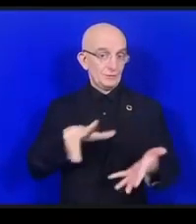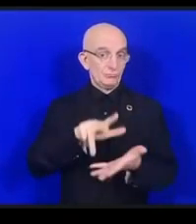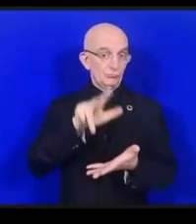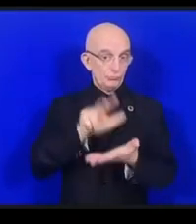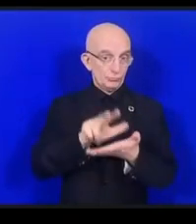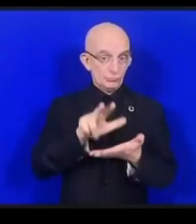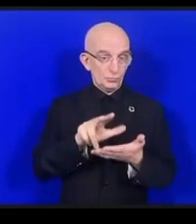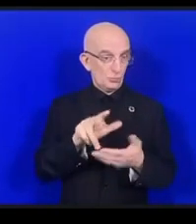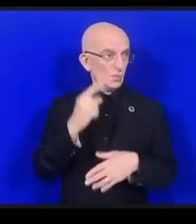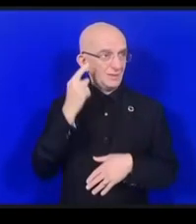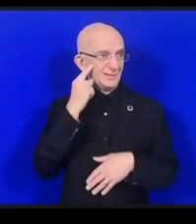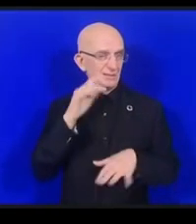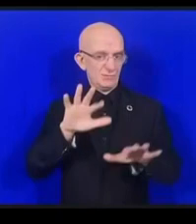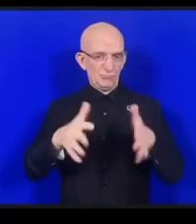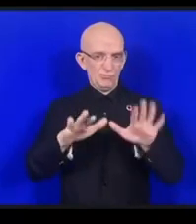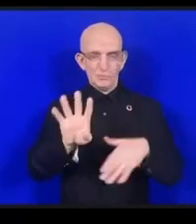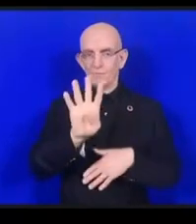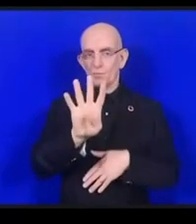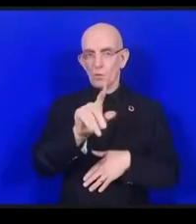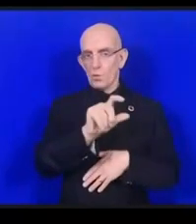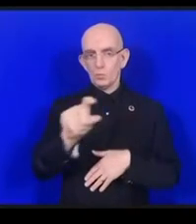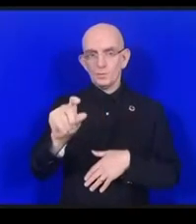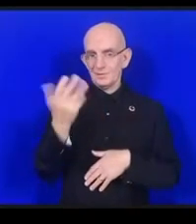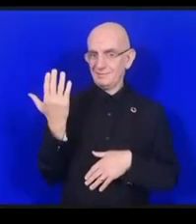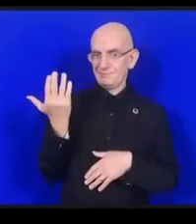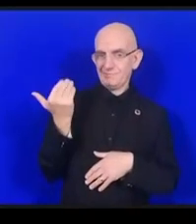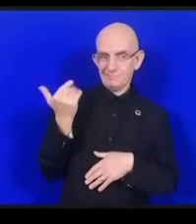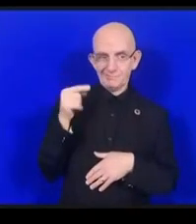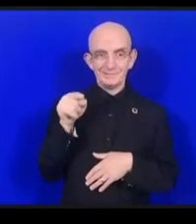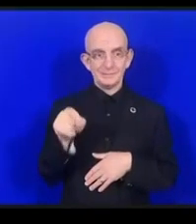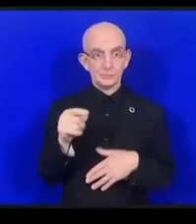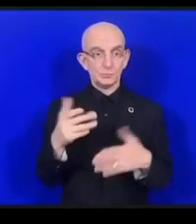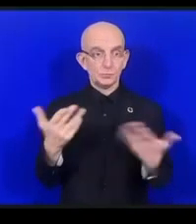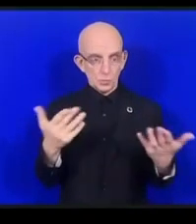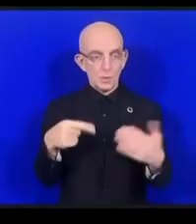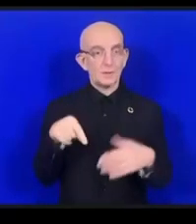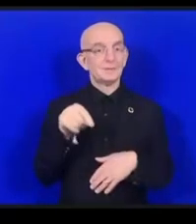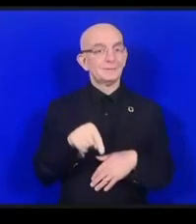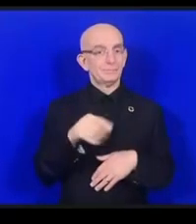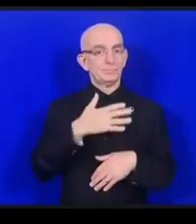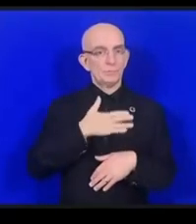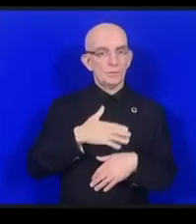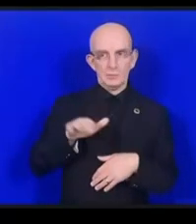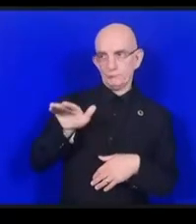環境DCですねヘッスさんですか